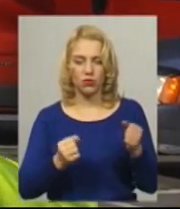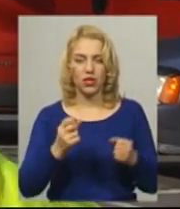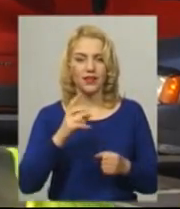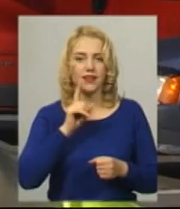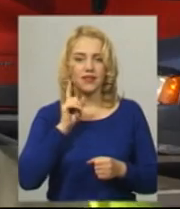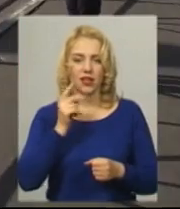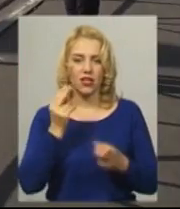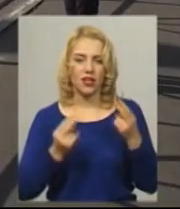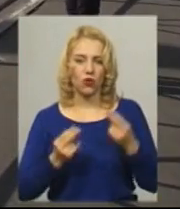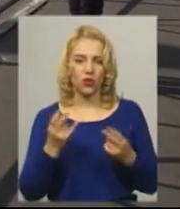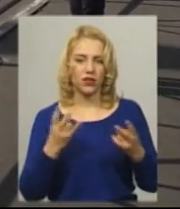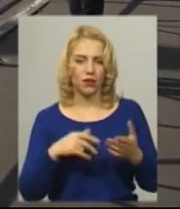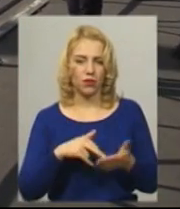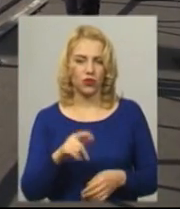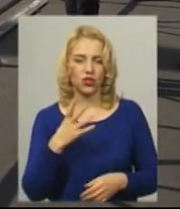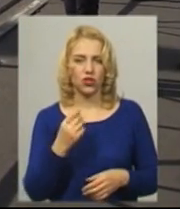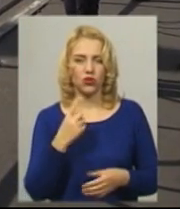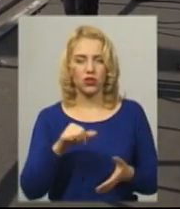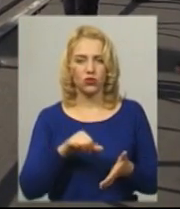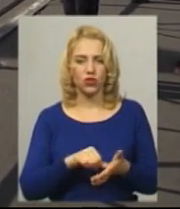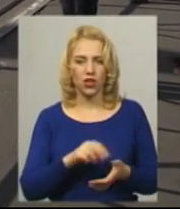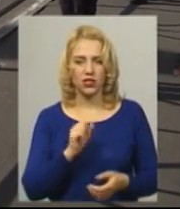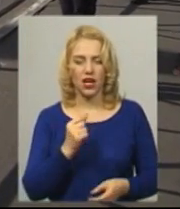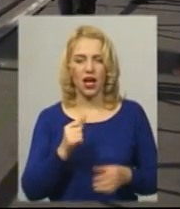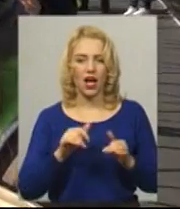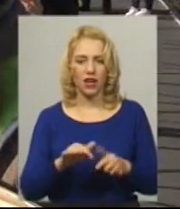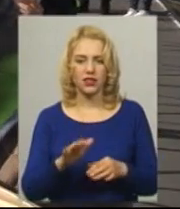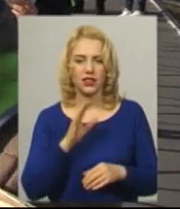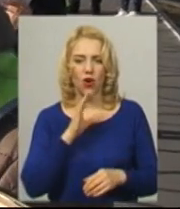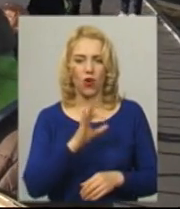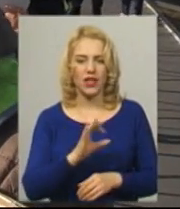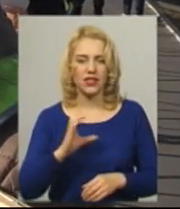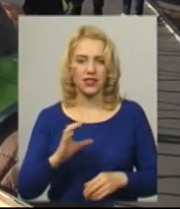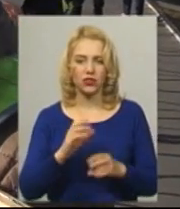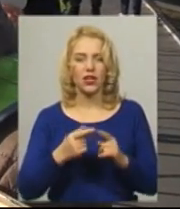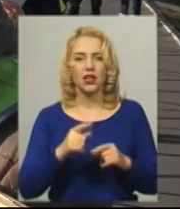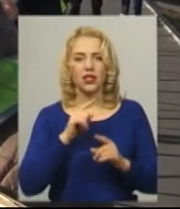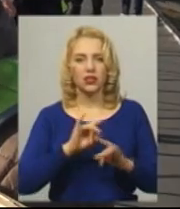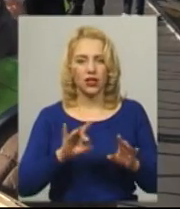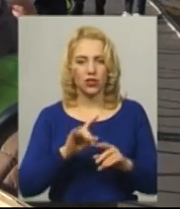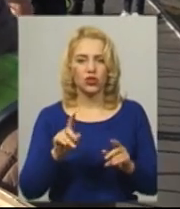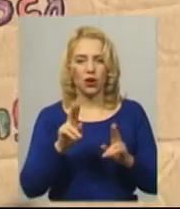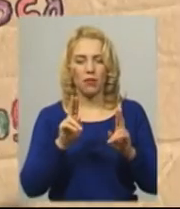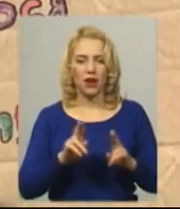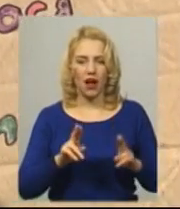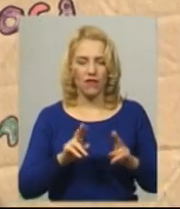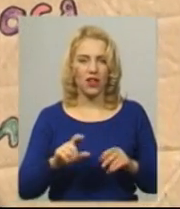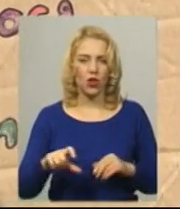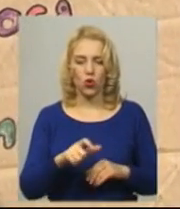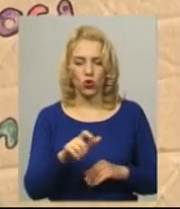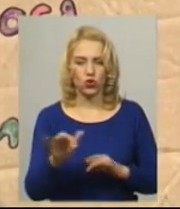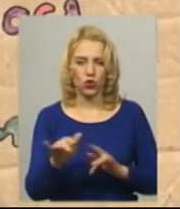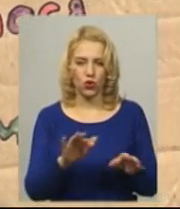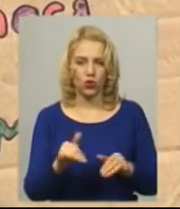переходити. Ще одна учасниця акції – Уляна Середюк. Дівчина запевняє, правил дорожнього руху також дотримується. Сьогодні